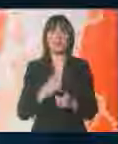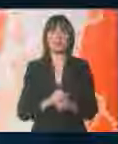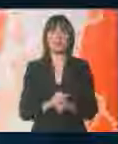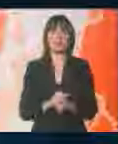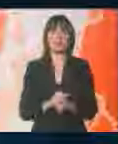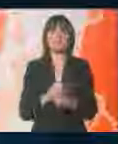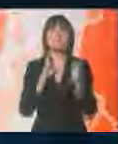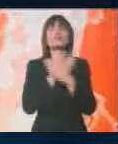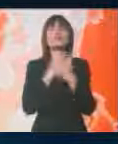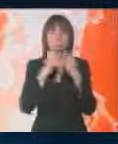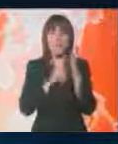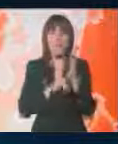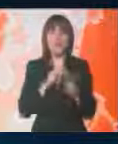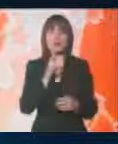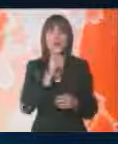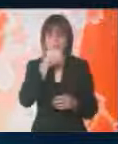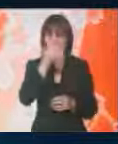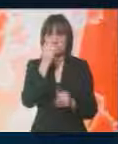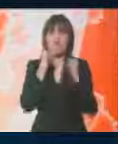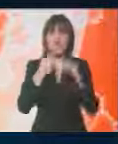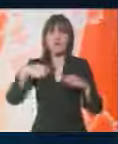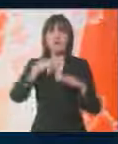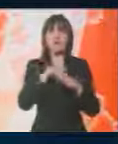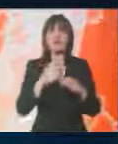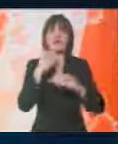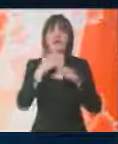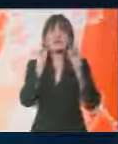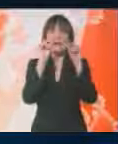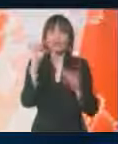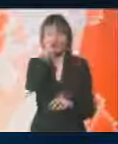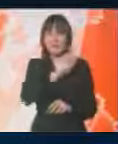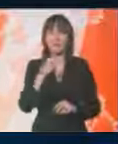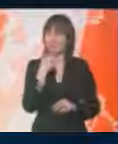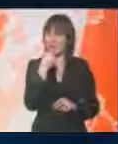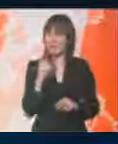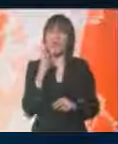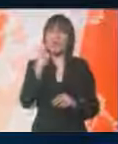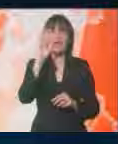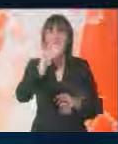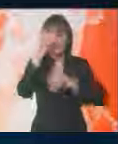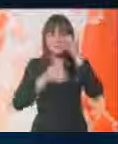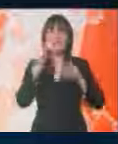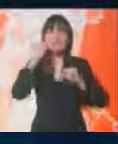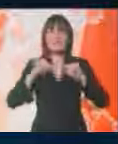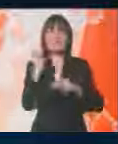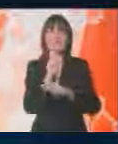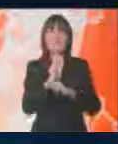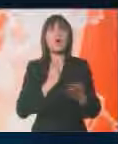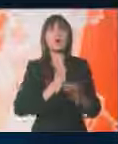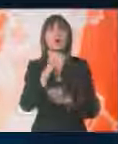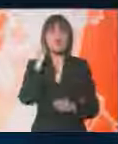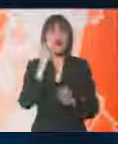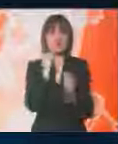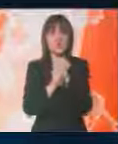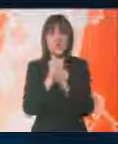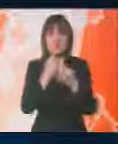Jean-Charles Gardetto, o čijem izveštaju će se danas raspravljati pred Savetom Evrope, izjavio je da njegov izveštaje o zaštiti svedoka u slučajevima